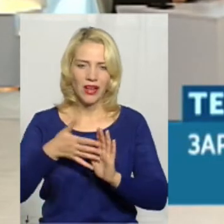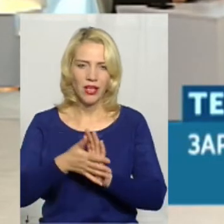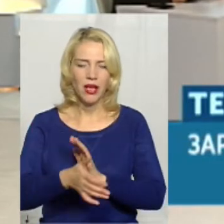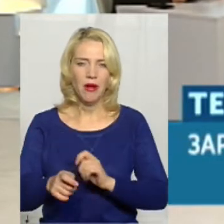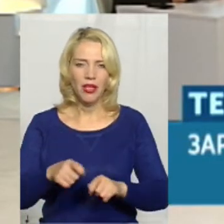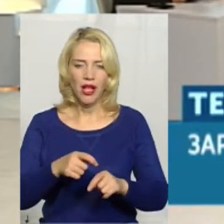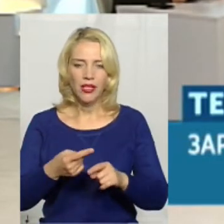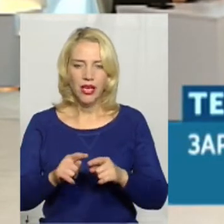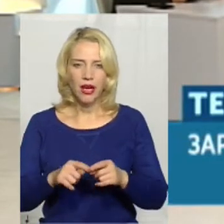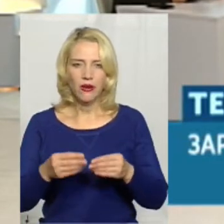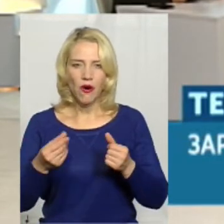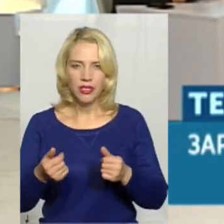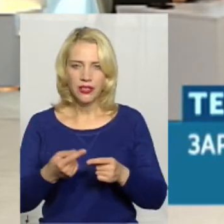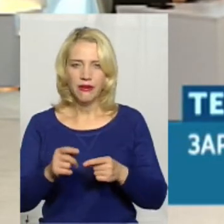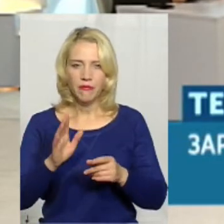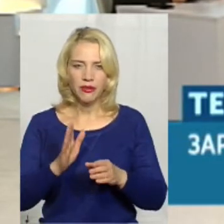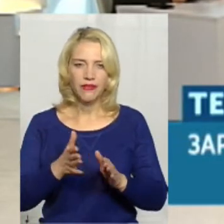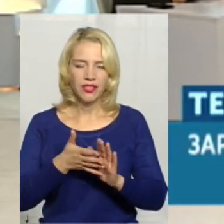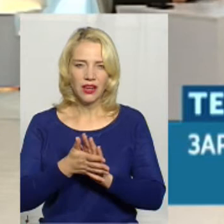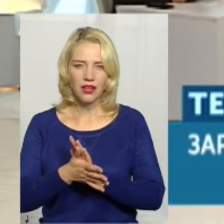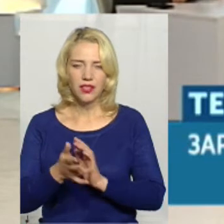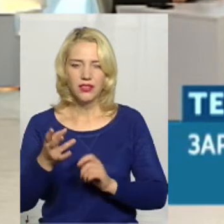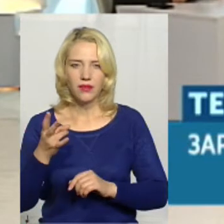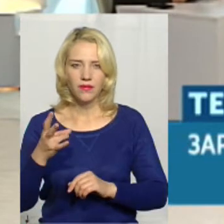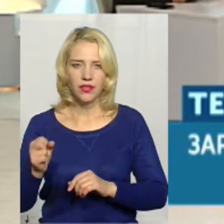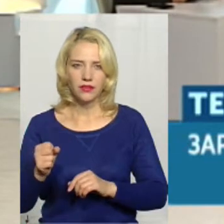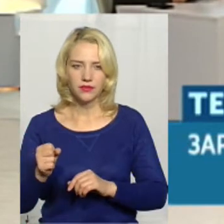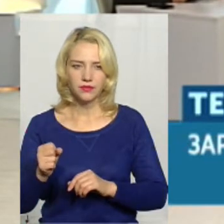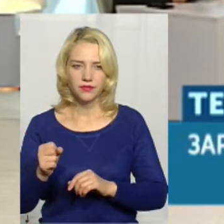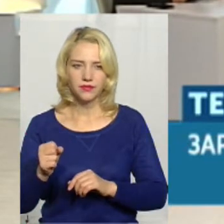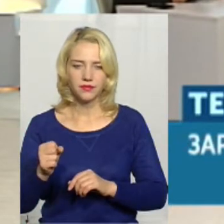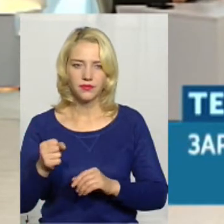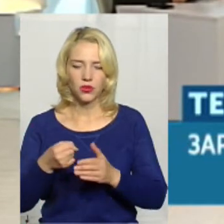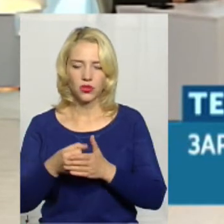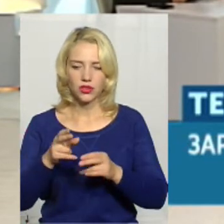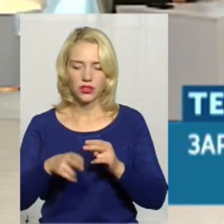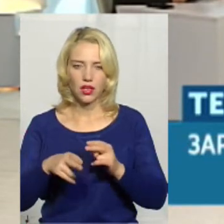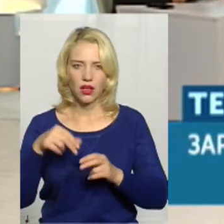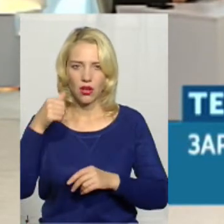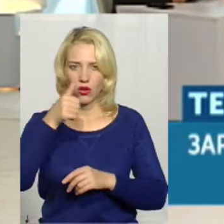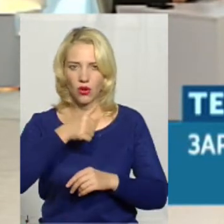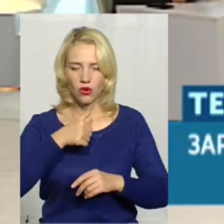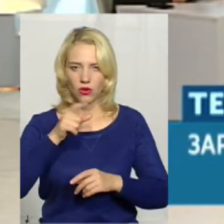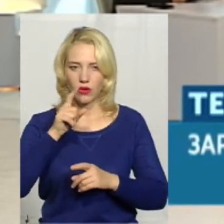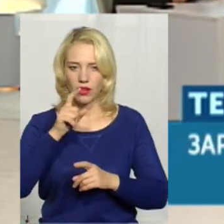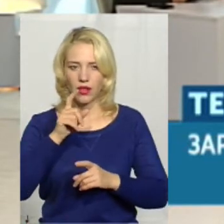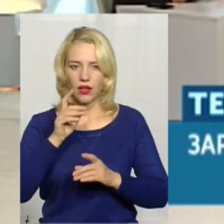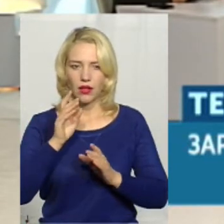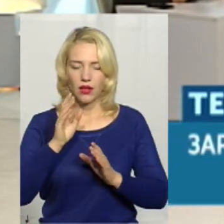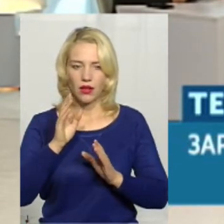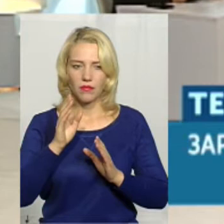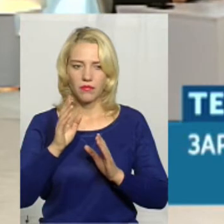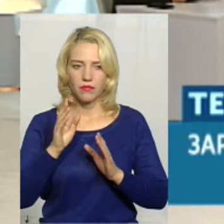коштів теж дуже мало, не вистачає, але до кінця року непогано буде виглядати